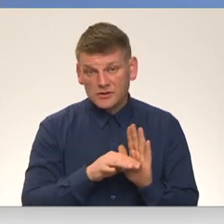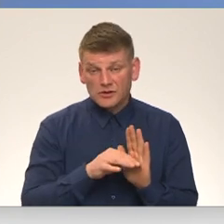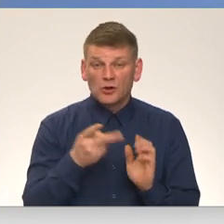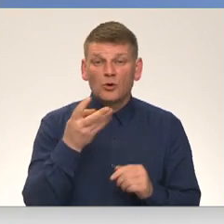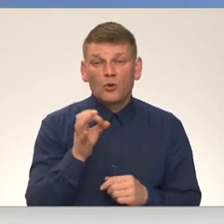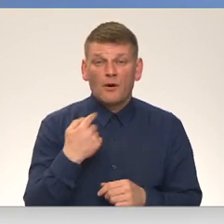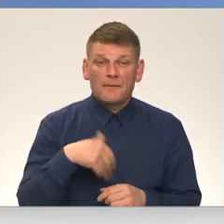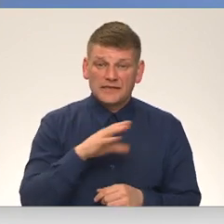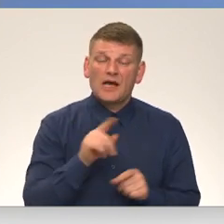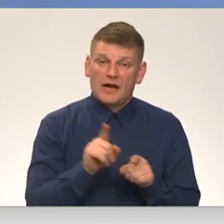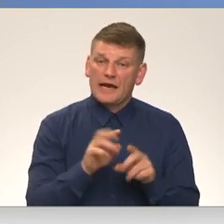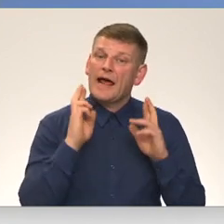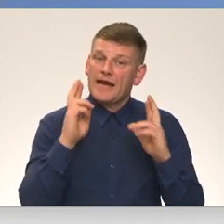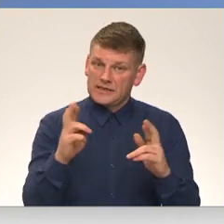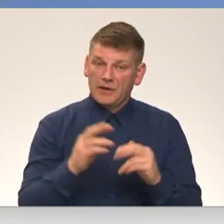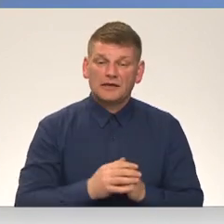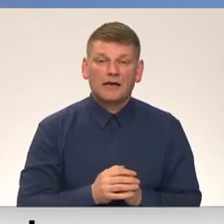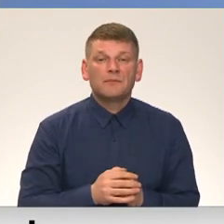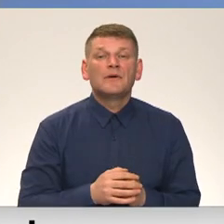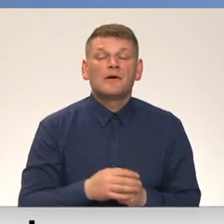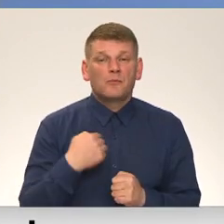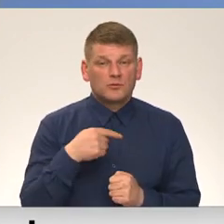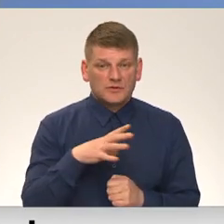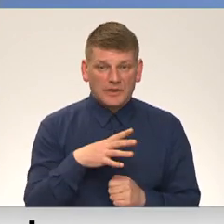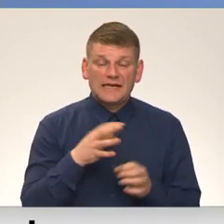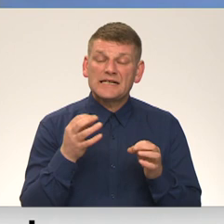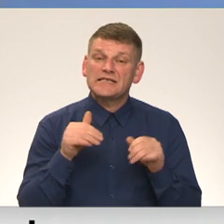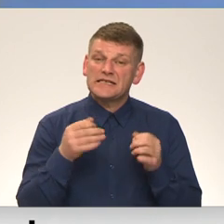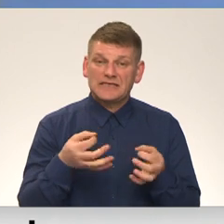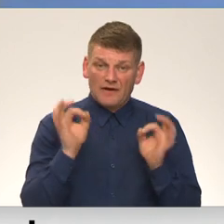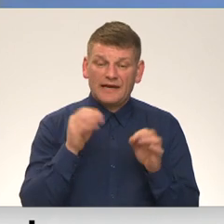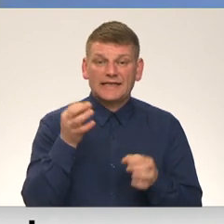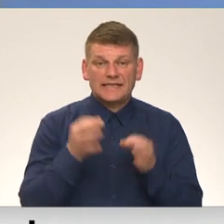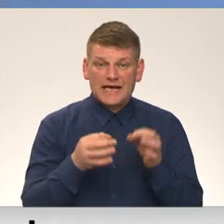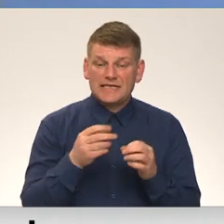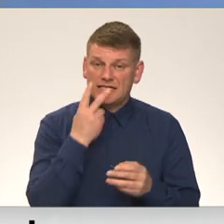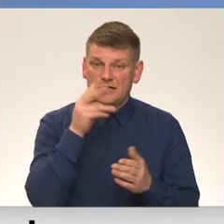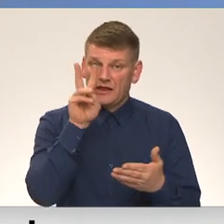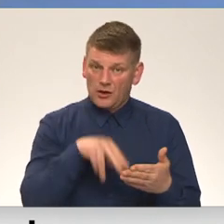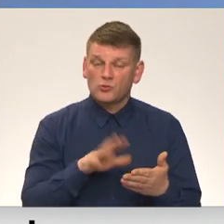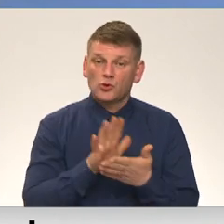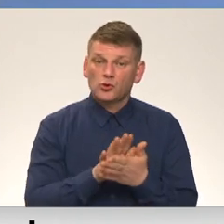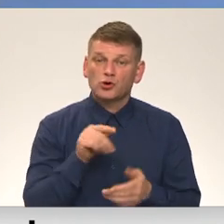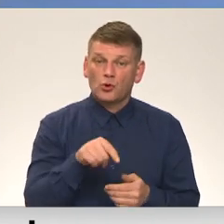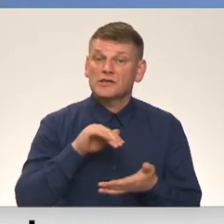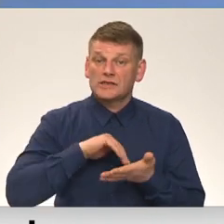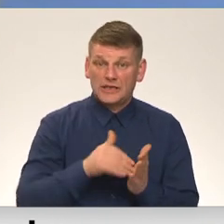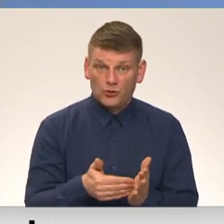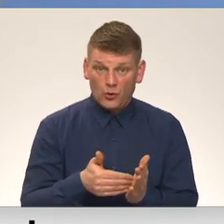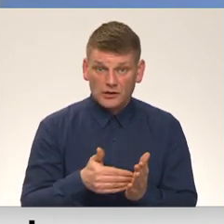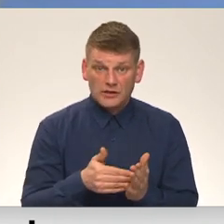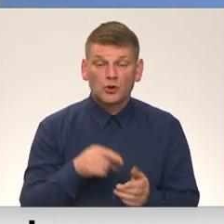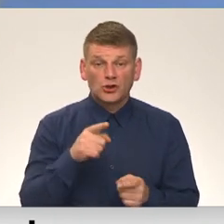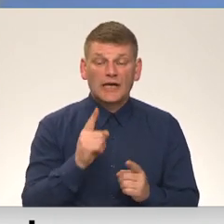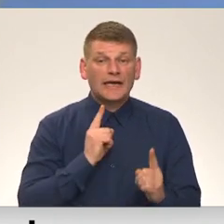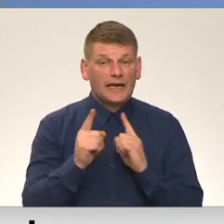arī respektējam, mums tas bija svarīgs šīs tiesas skatījums uz šo situāciju uz šī